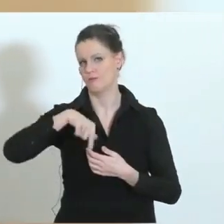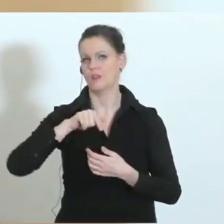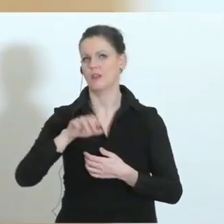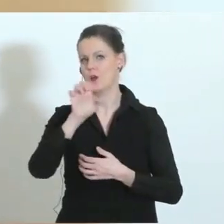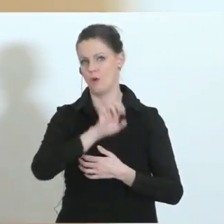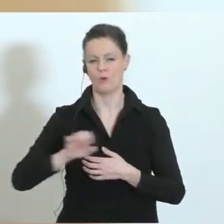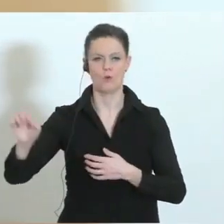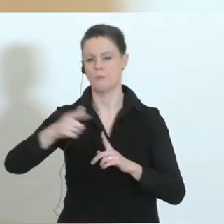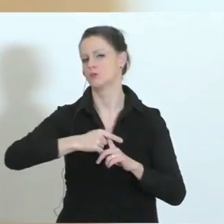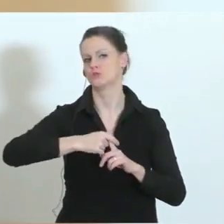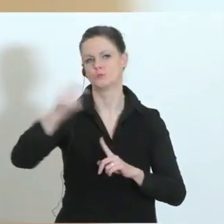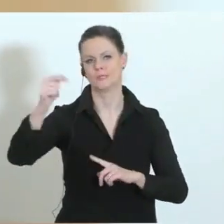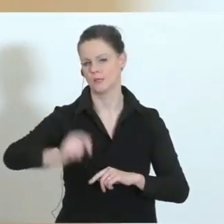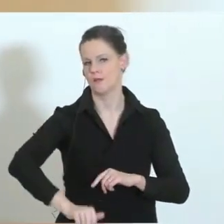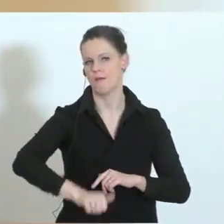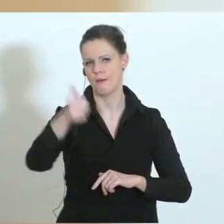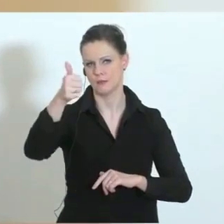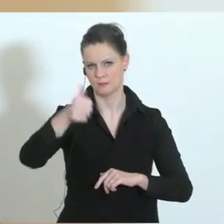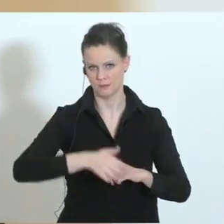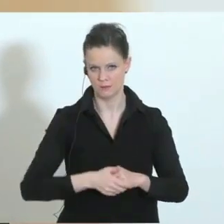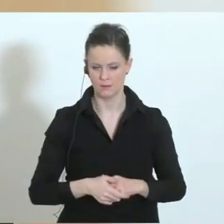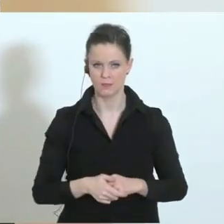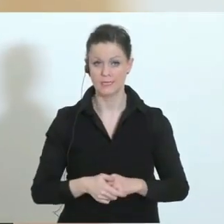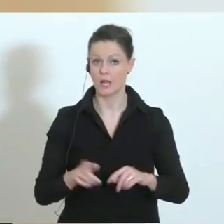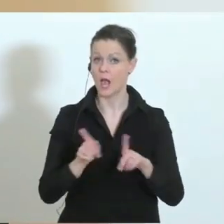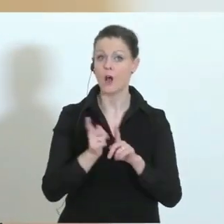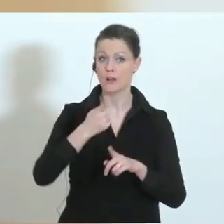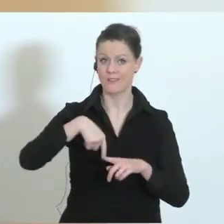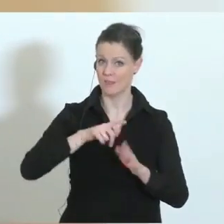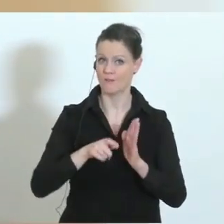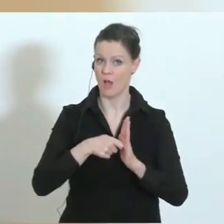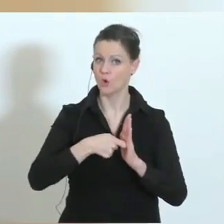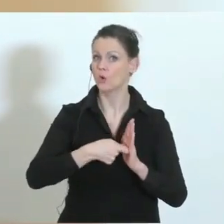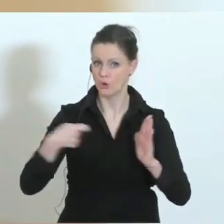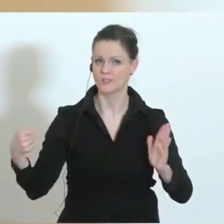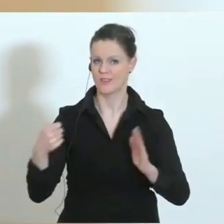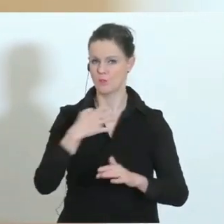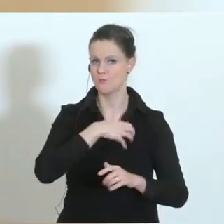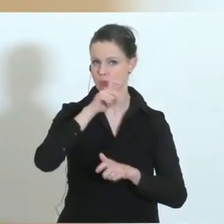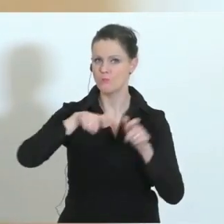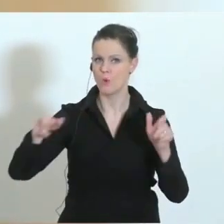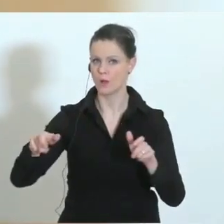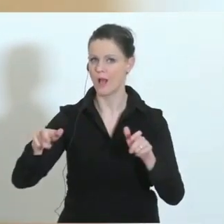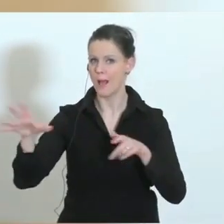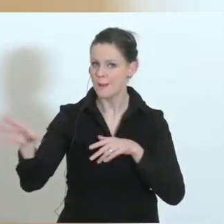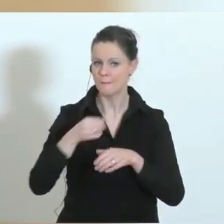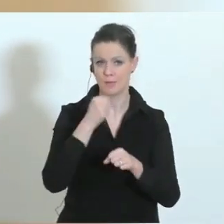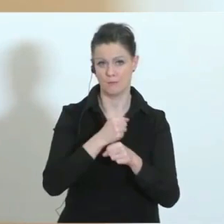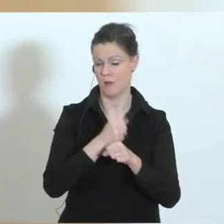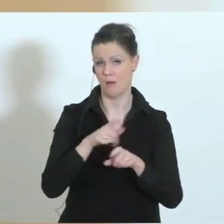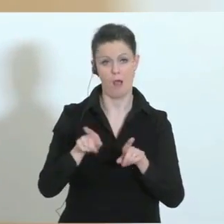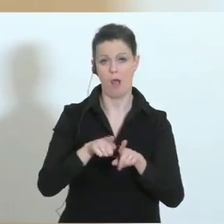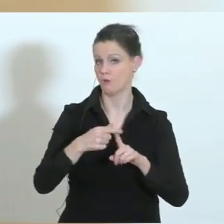Europa die Nummer eins. Und wenn ich mir ansehe, wie konsequent das derzeit von den Bürgerinnen und Bürgern getragen wird, dann ebenfalls.